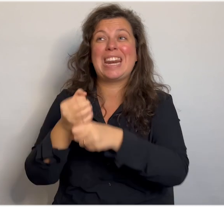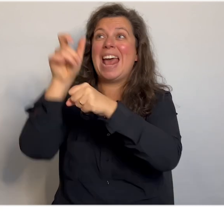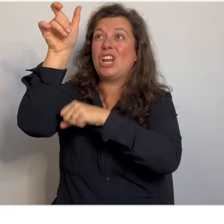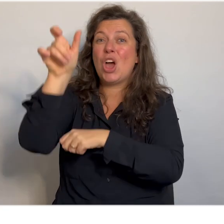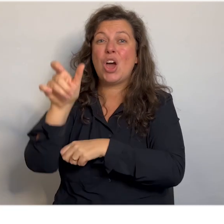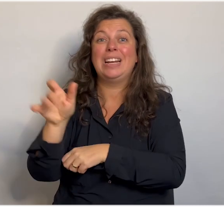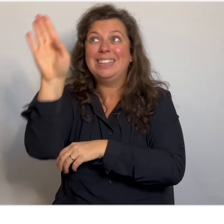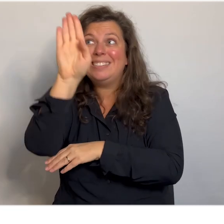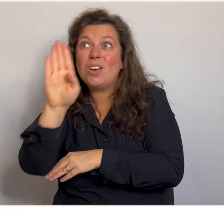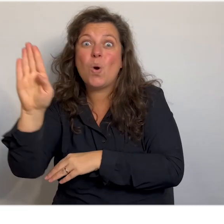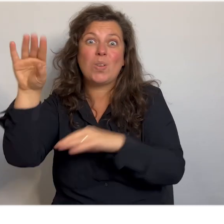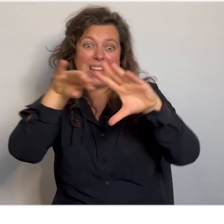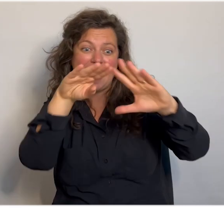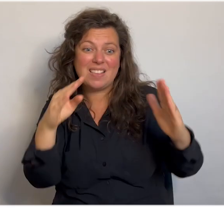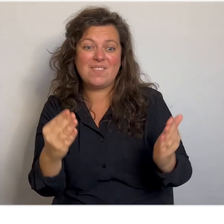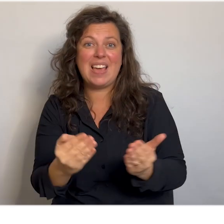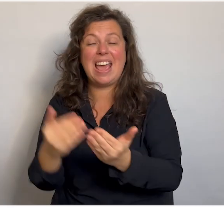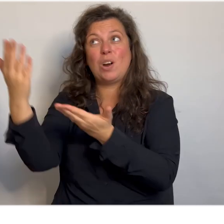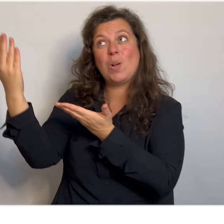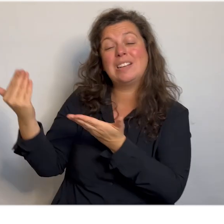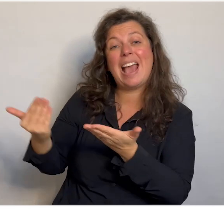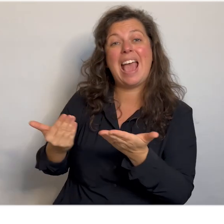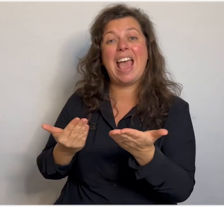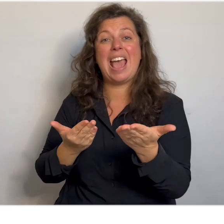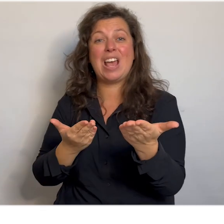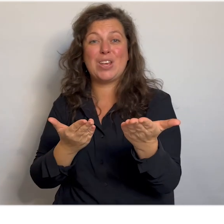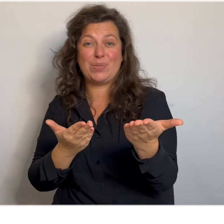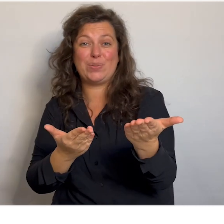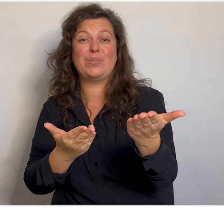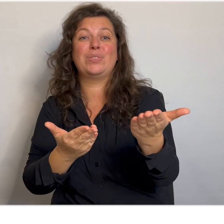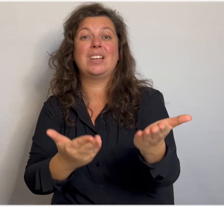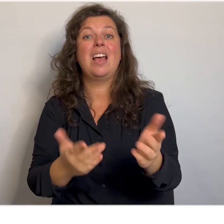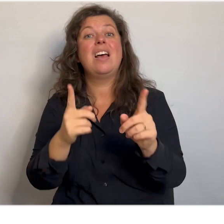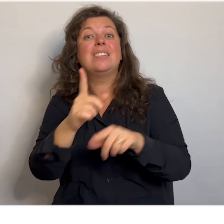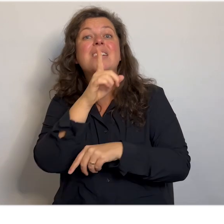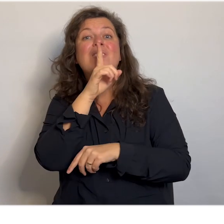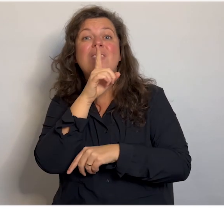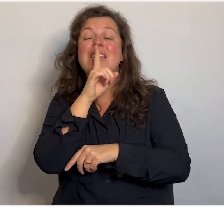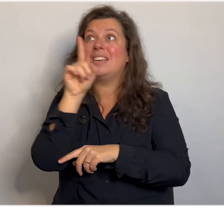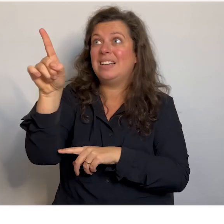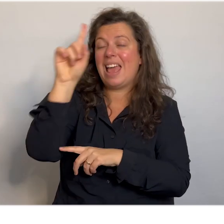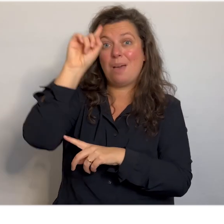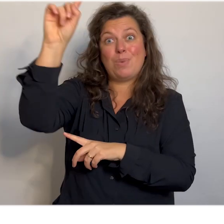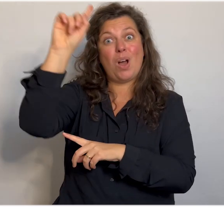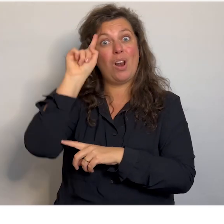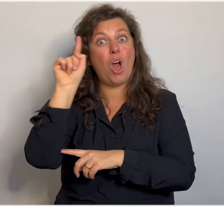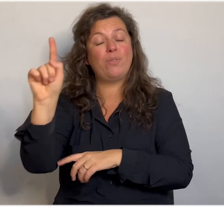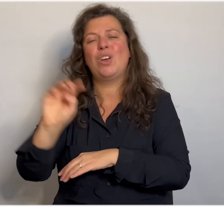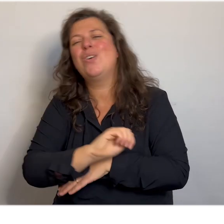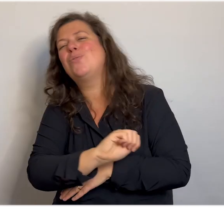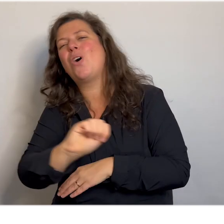God aan de wereld geeft, dat wie in hem gelooft voor